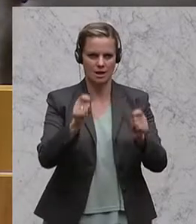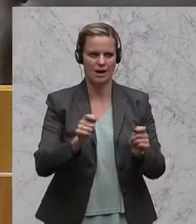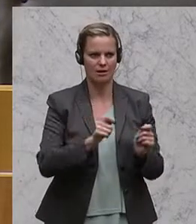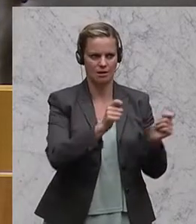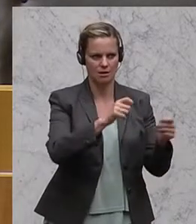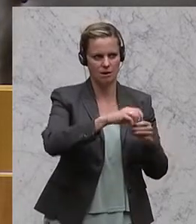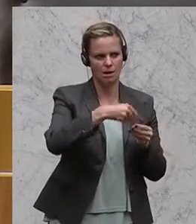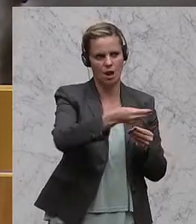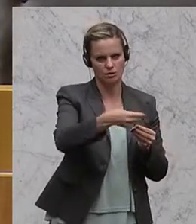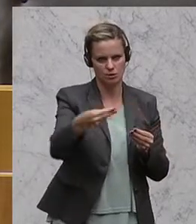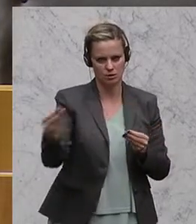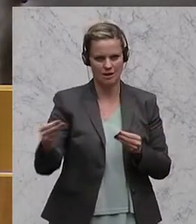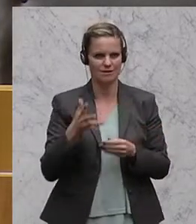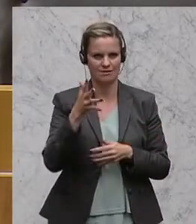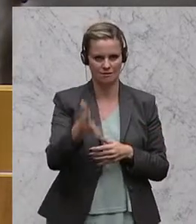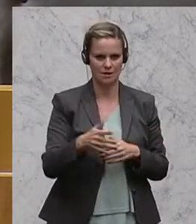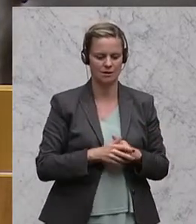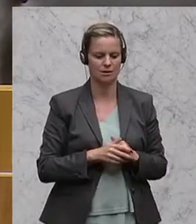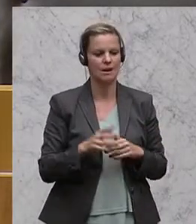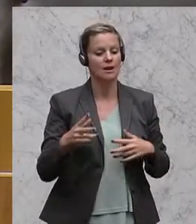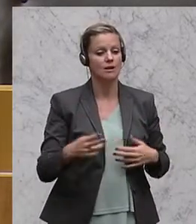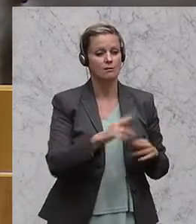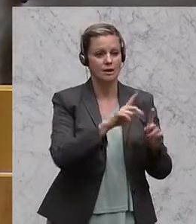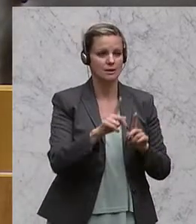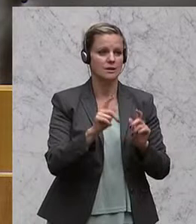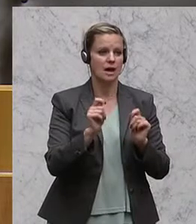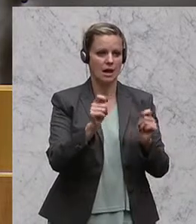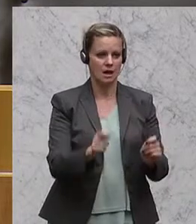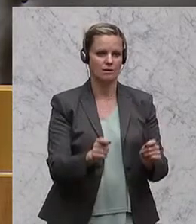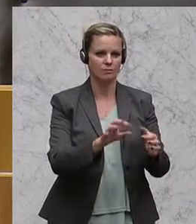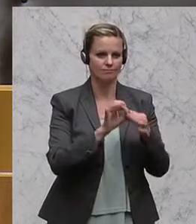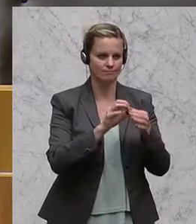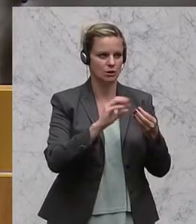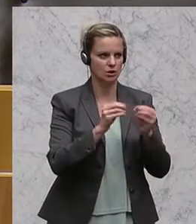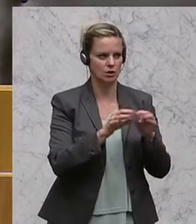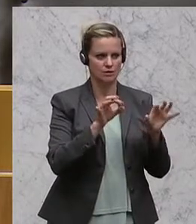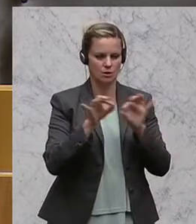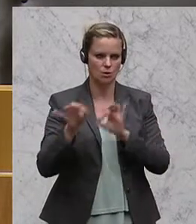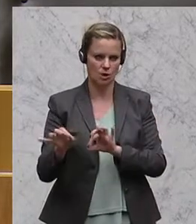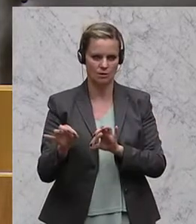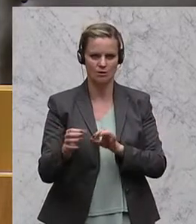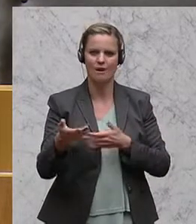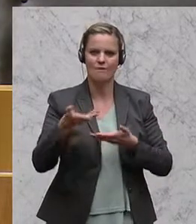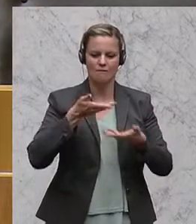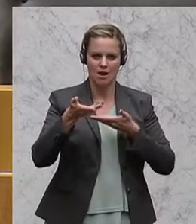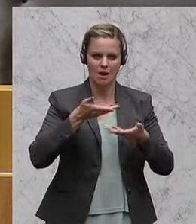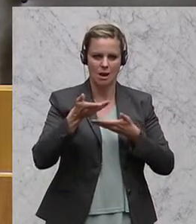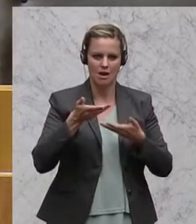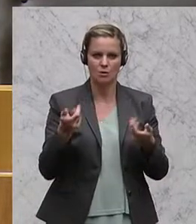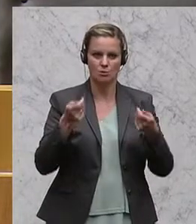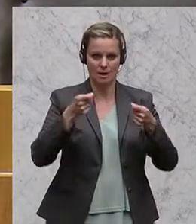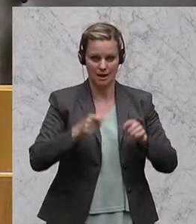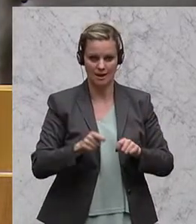verteilt werden. Die genannten Fristsetzungsanträge werden gemäß der Geschäftsordnung nach Beendigung der Verhandlungen in dieser